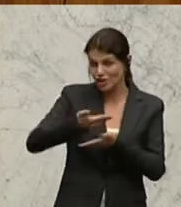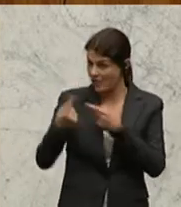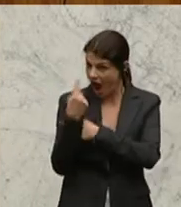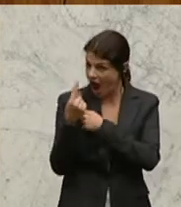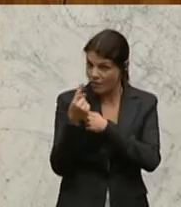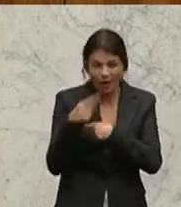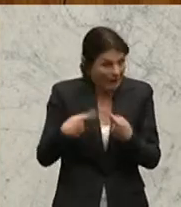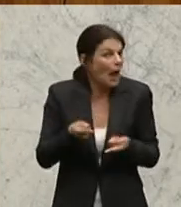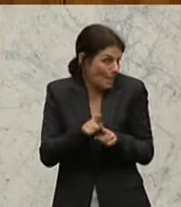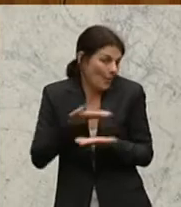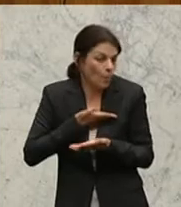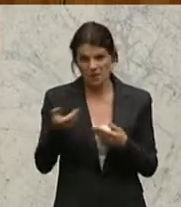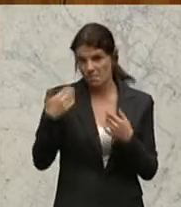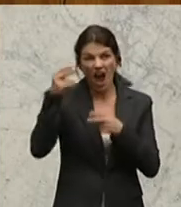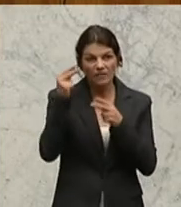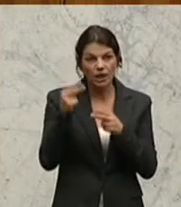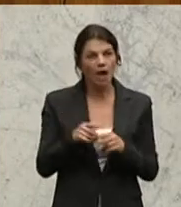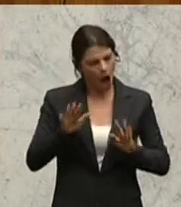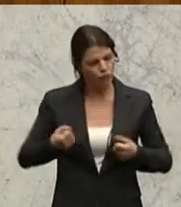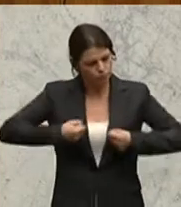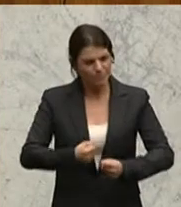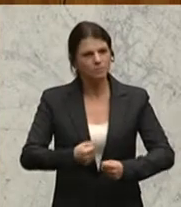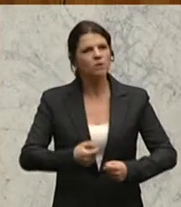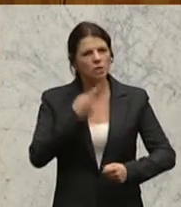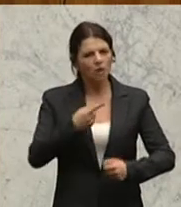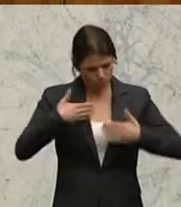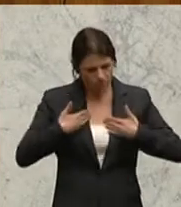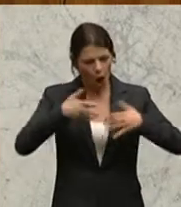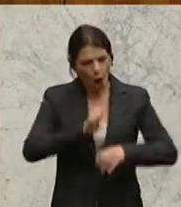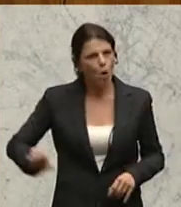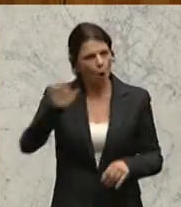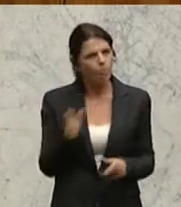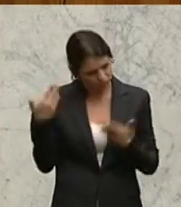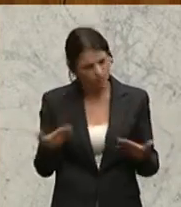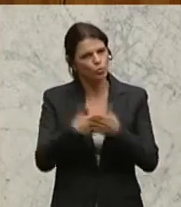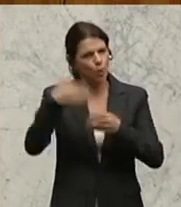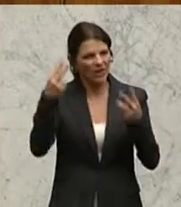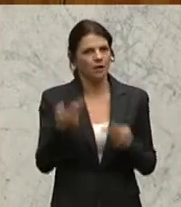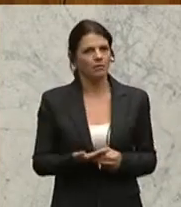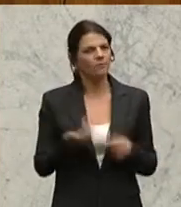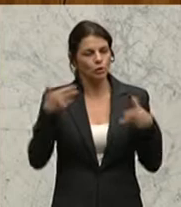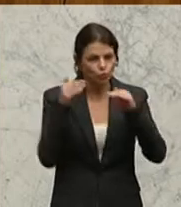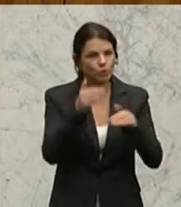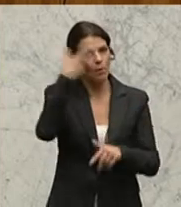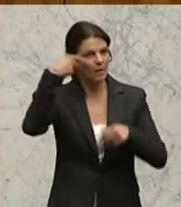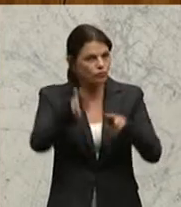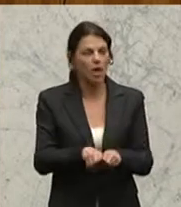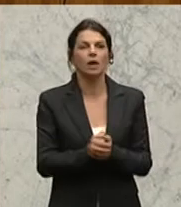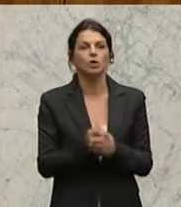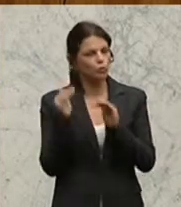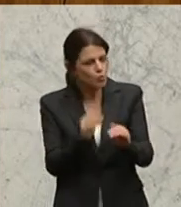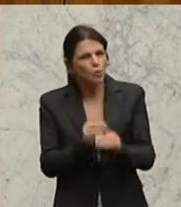lukraieren, standhaft zu dem zu stehen, was Europa ausmacht, nämlich der Schutz der Menschenrechte, der Schutz der